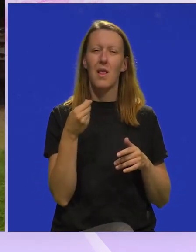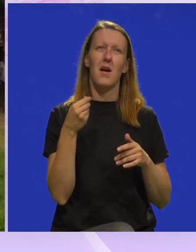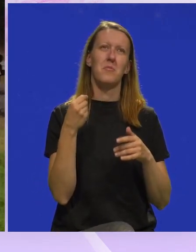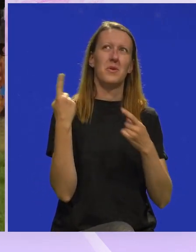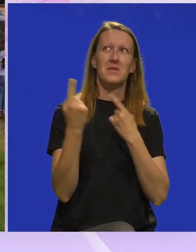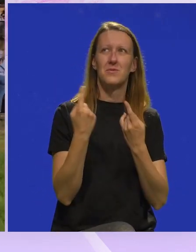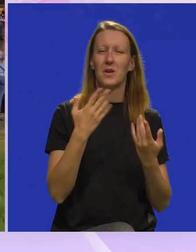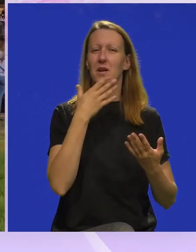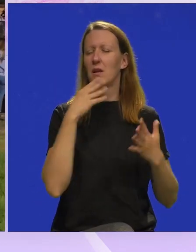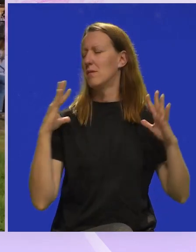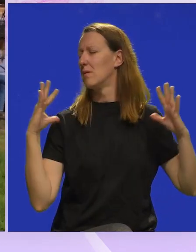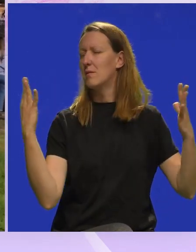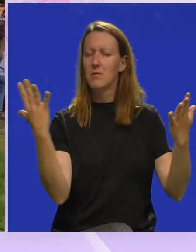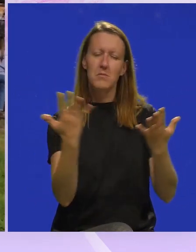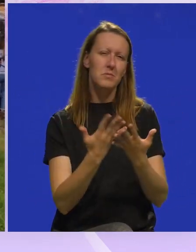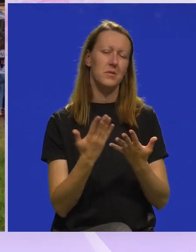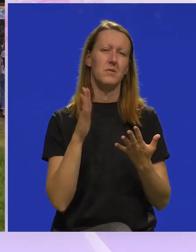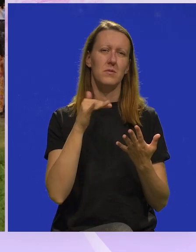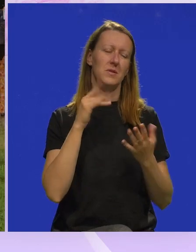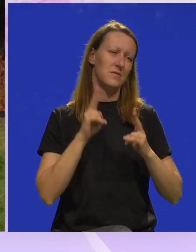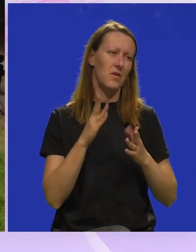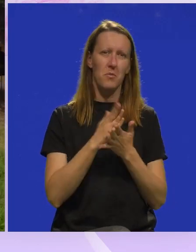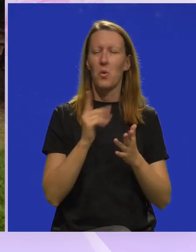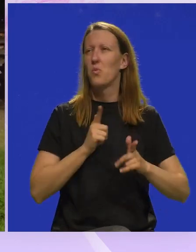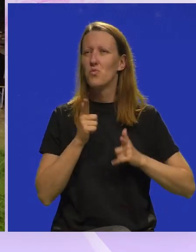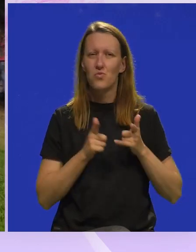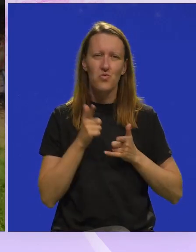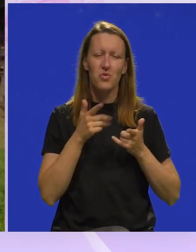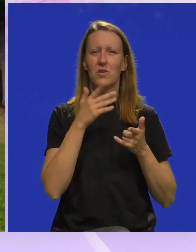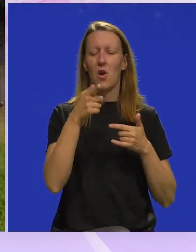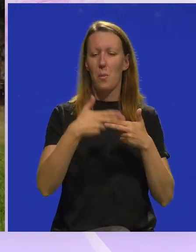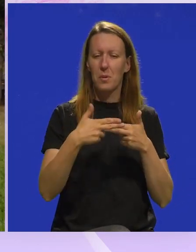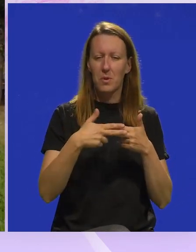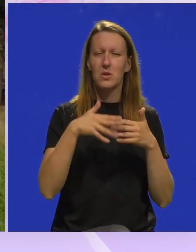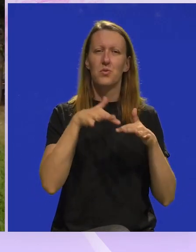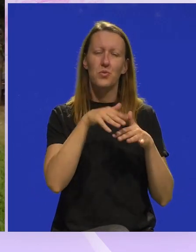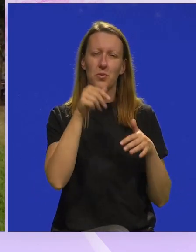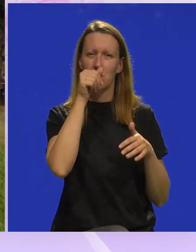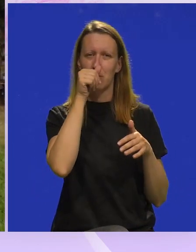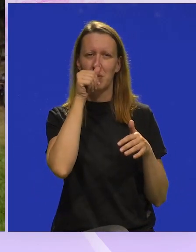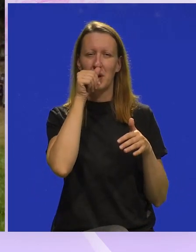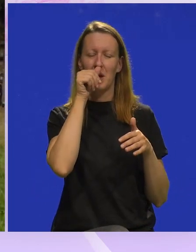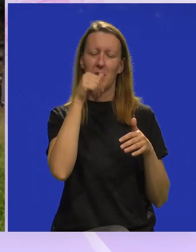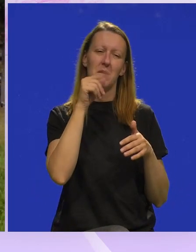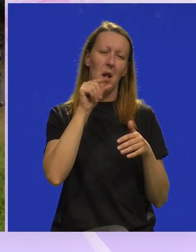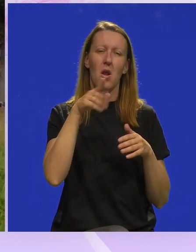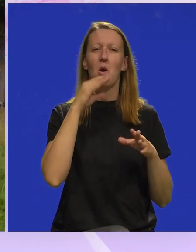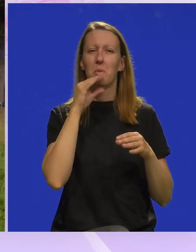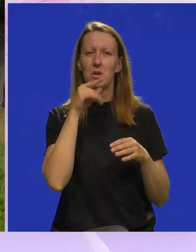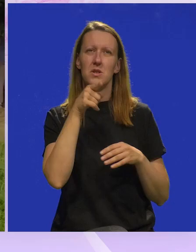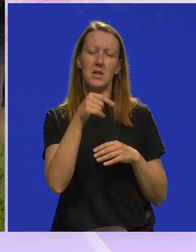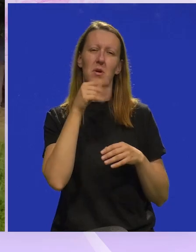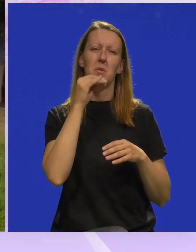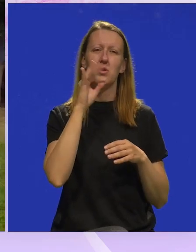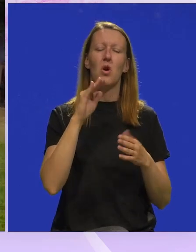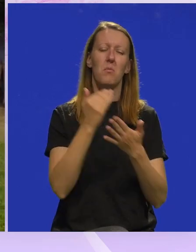atmosfera, tako prekrasan ambijent, tako da mi je stvarno evo bio užitak tako približiti se publici i malo također pričati s